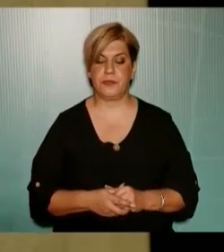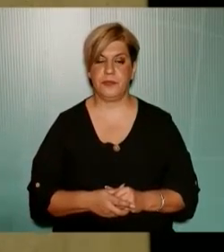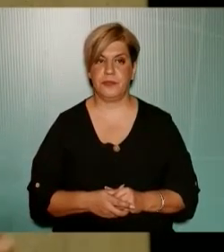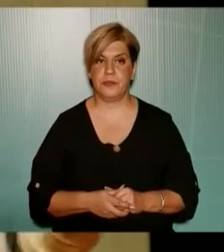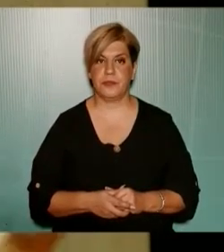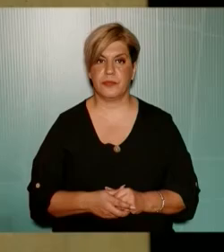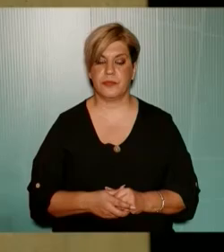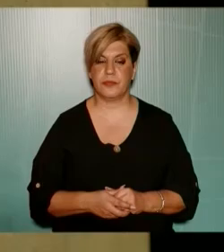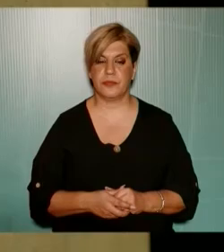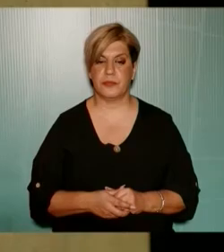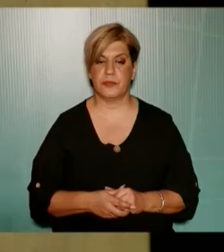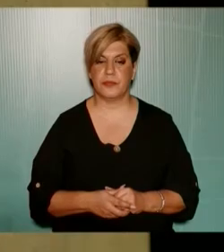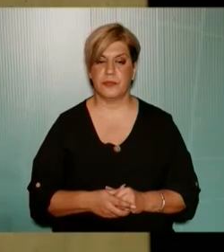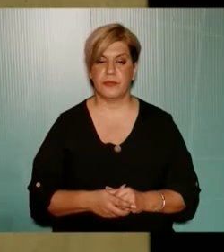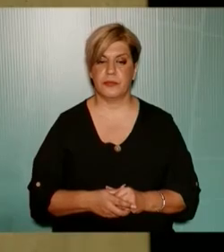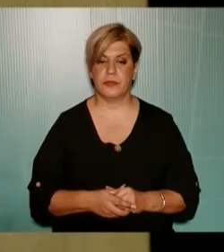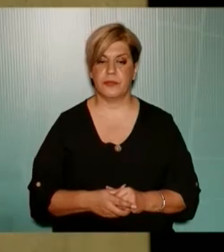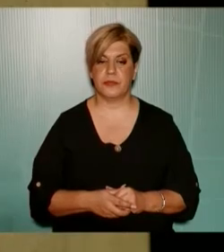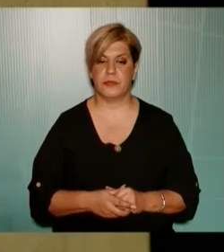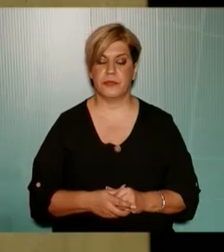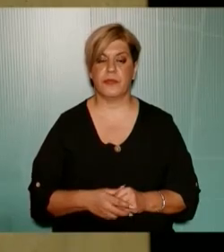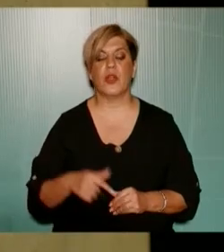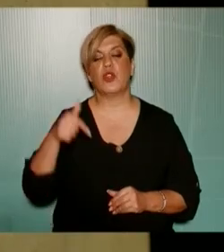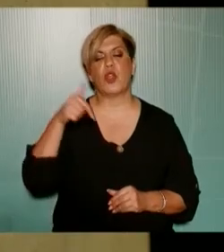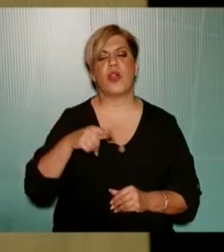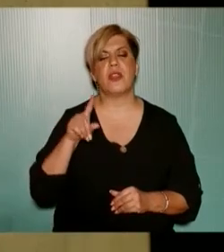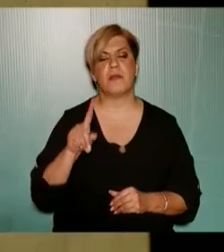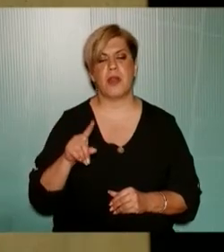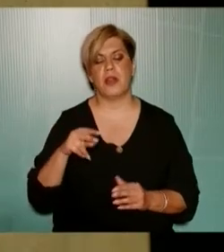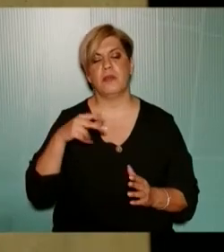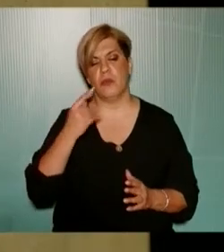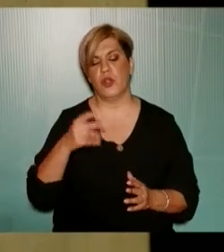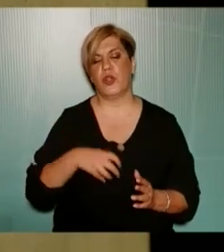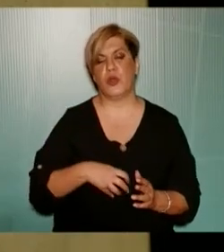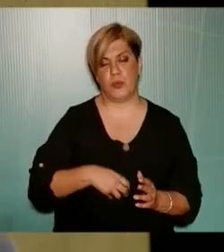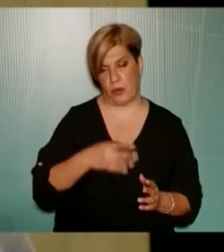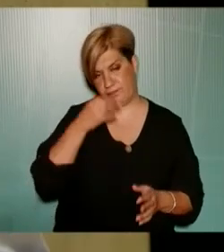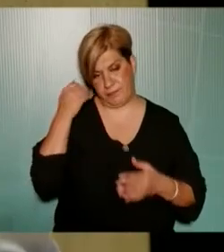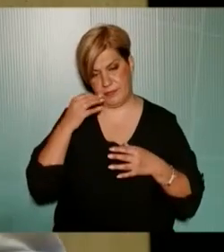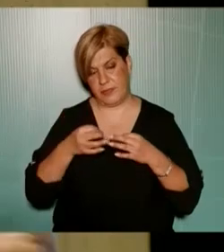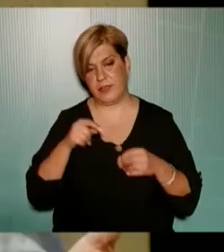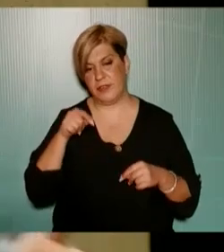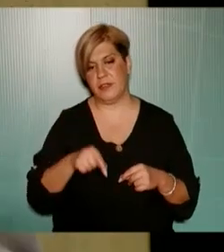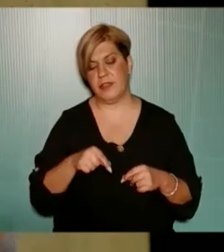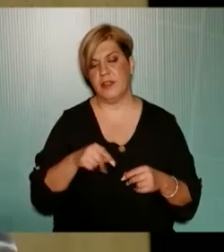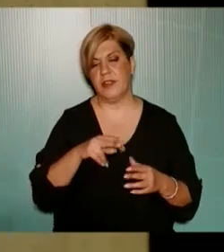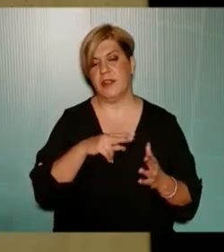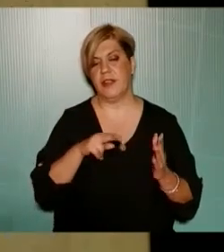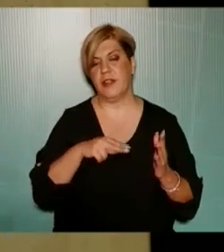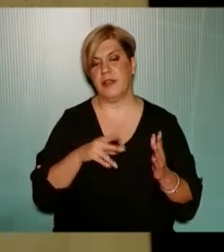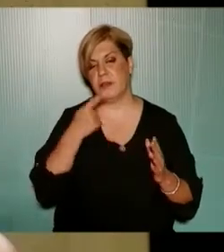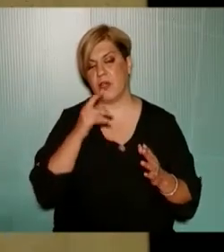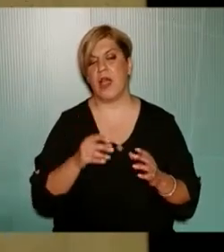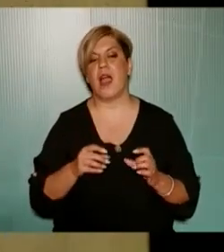Διάβαζα και αναφέρομαι στον φίλο μου τον Γιώργο τον Δημαρέλο που την προηγούμε φορά με πολύ χιουμορή ότι τα κείμενα που διαβάζω είναι πιο